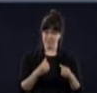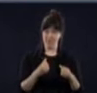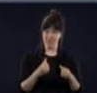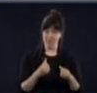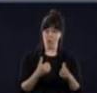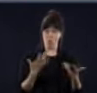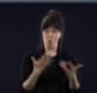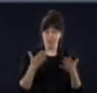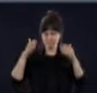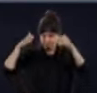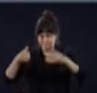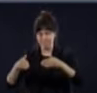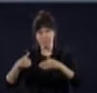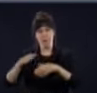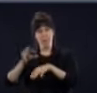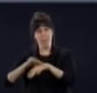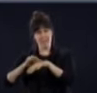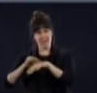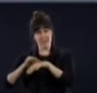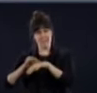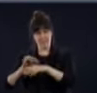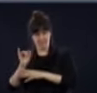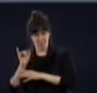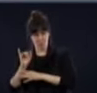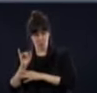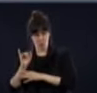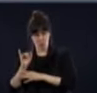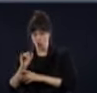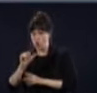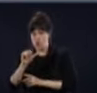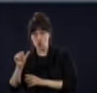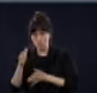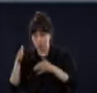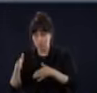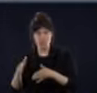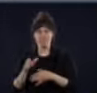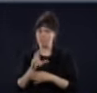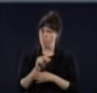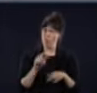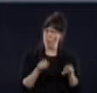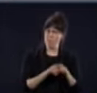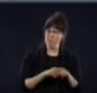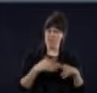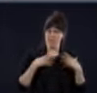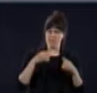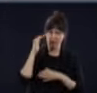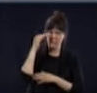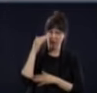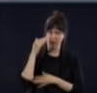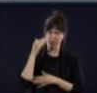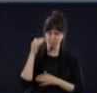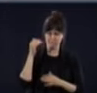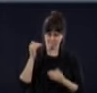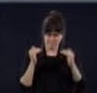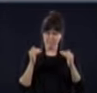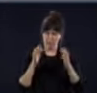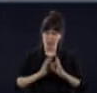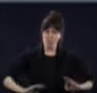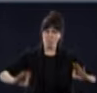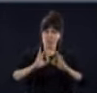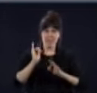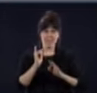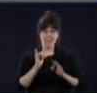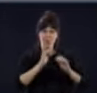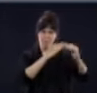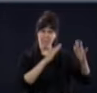infectieuses. C'est aussi bien se nourrir avant un état de santé mentale et puis à un moment donné, quand on maintient trop fort un confinement, on peut